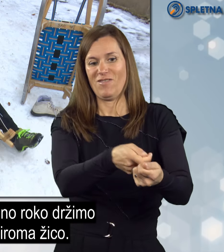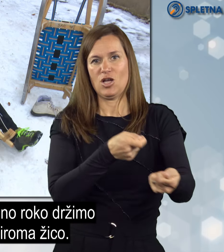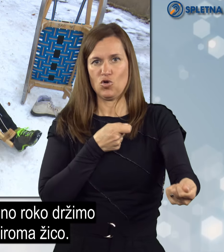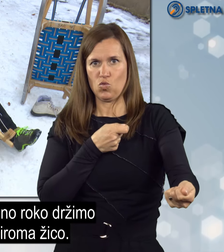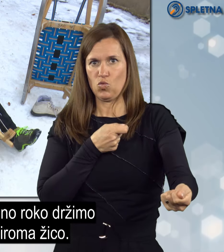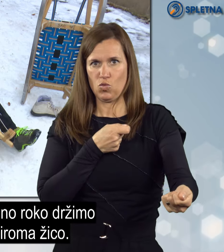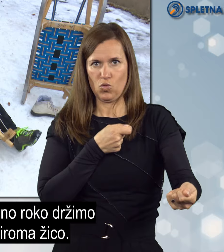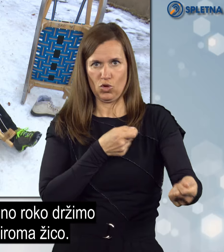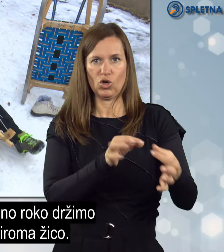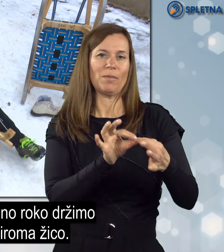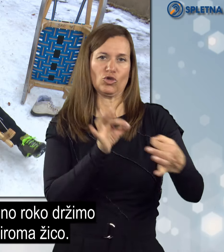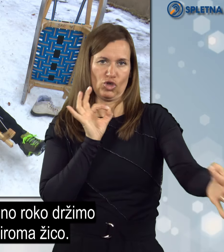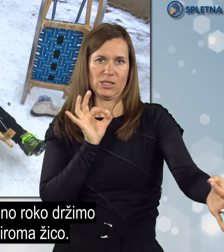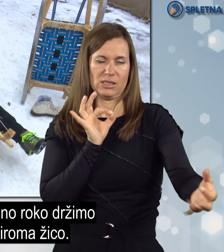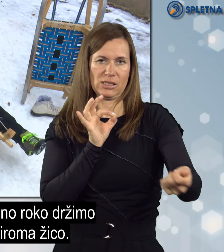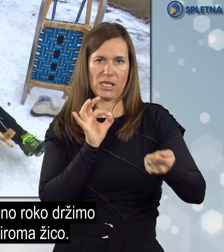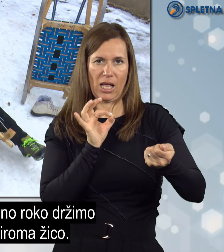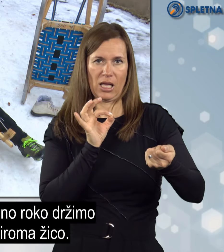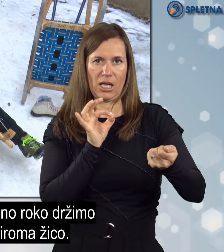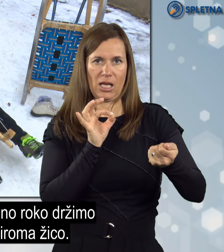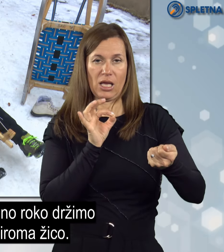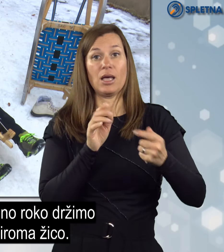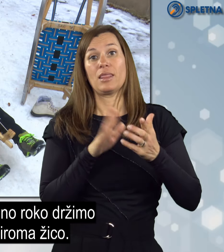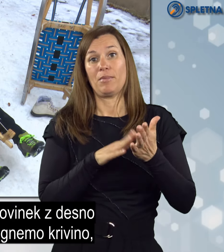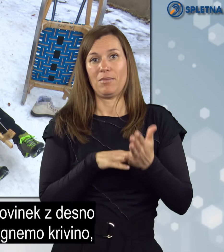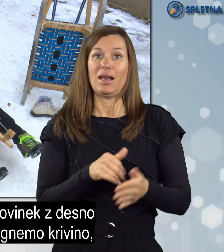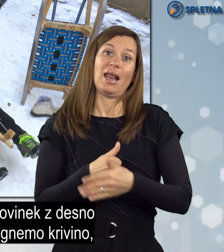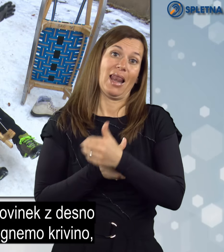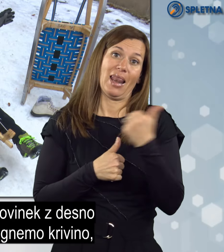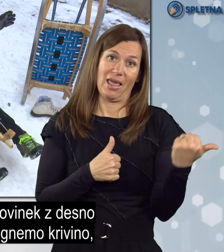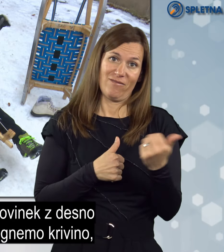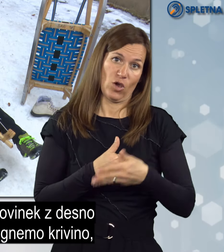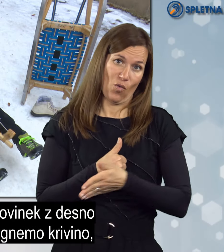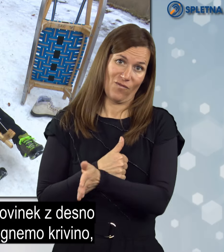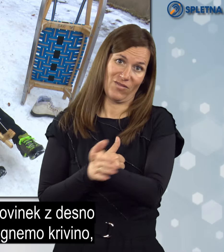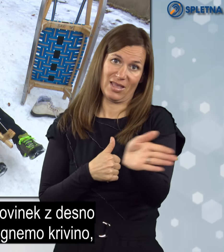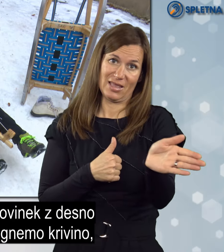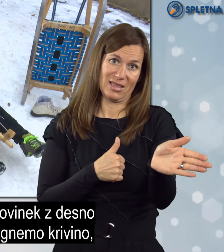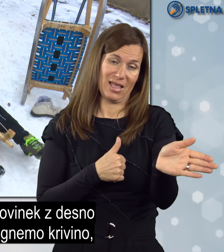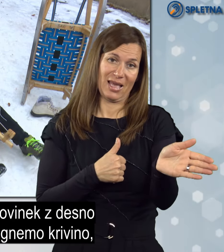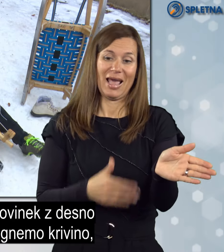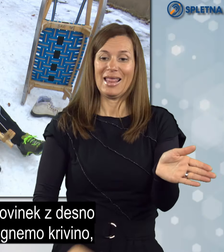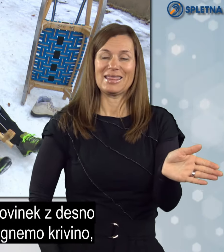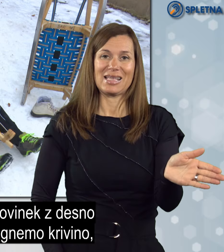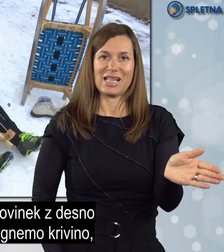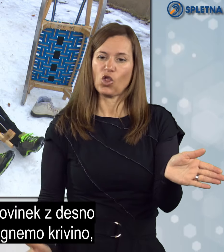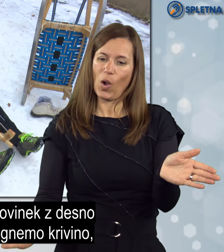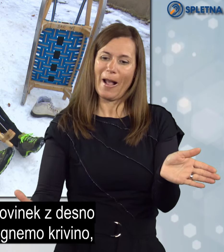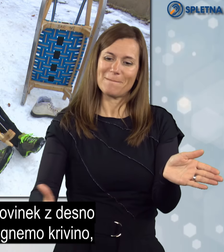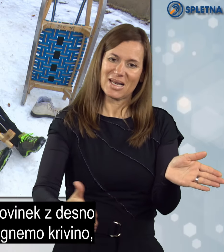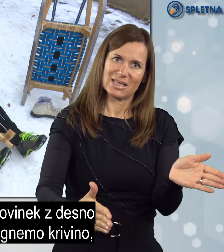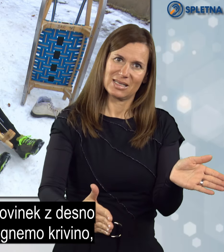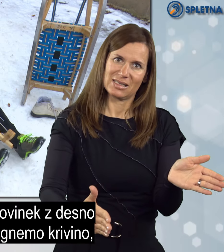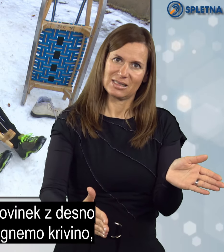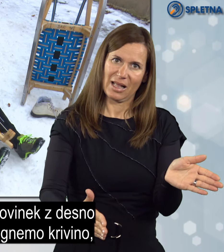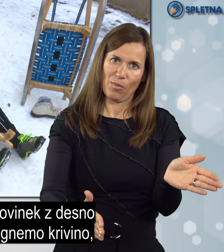to vrv oziroma žico. Potem pa, če govorimo v levem ovinku, z